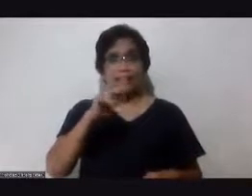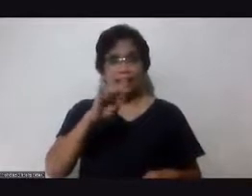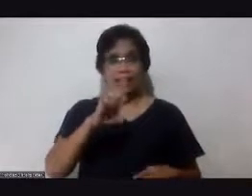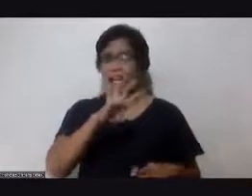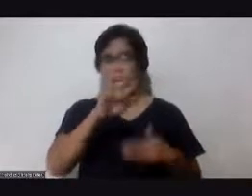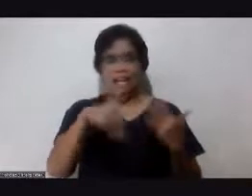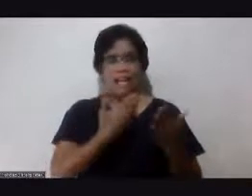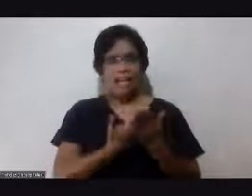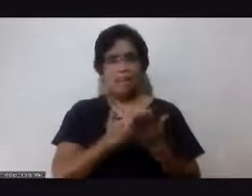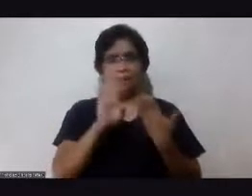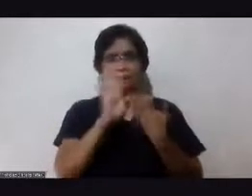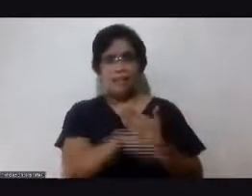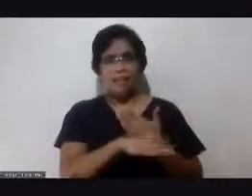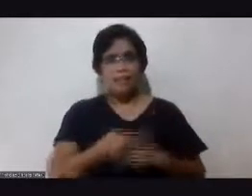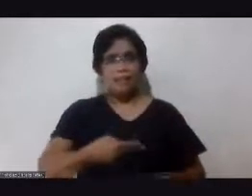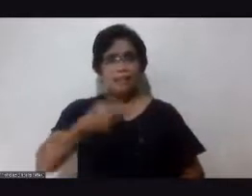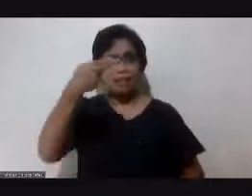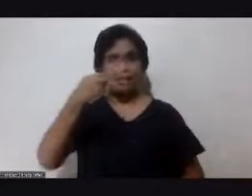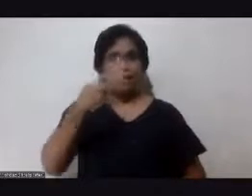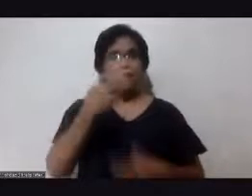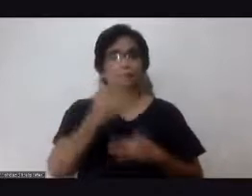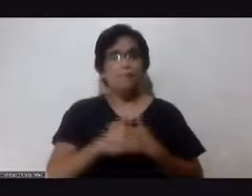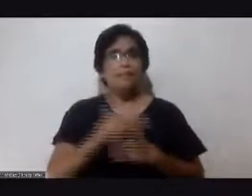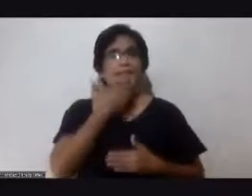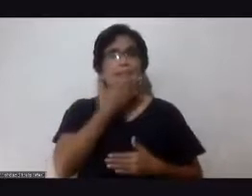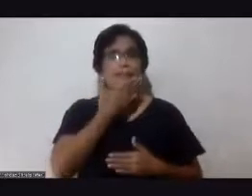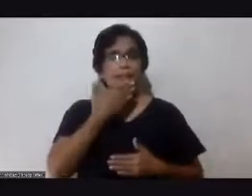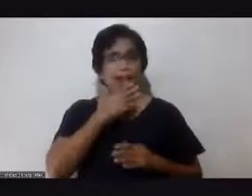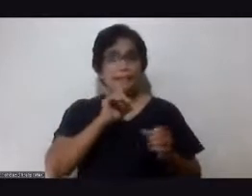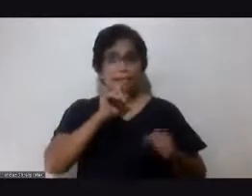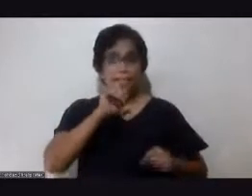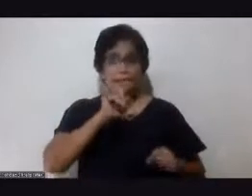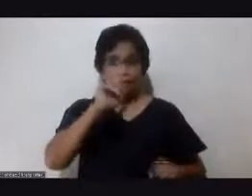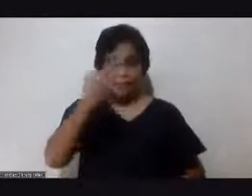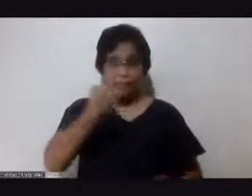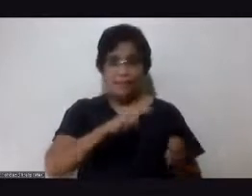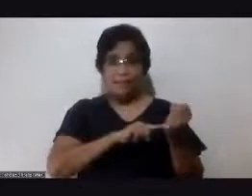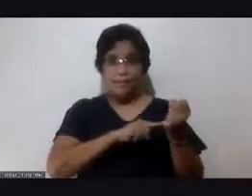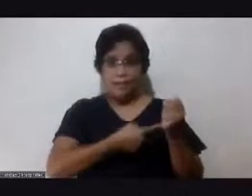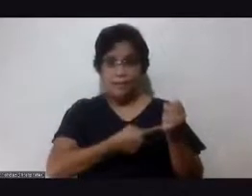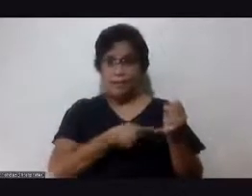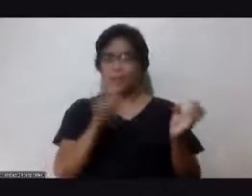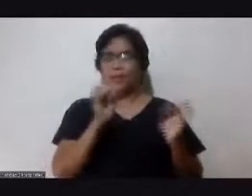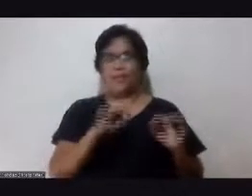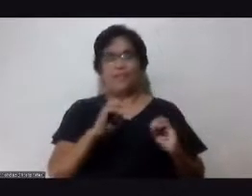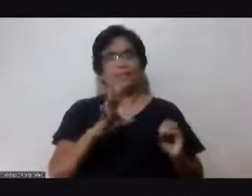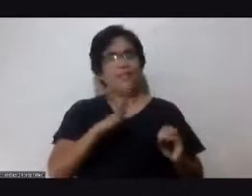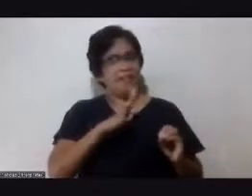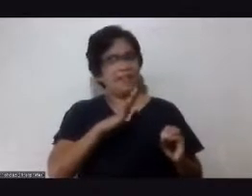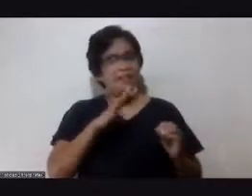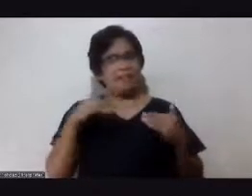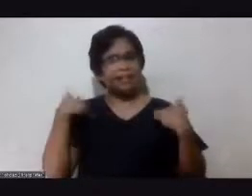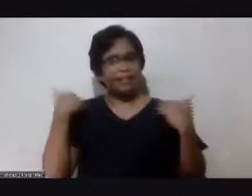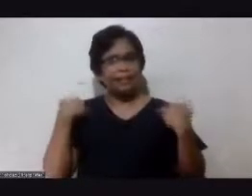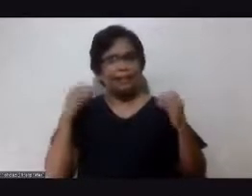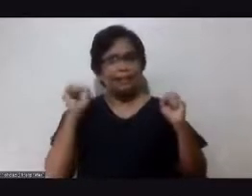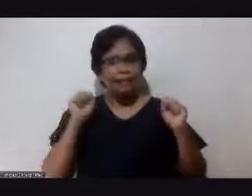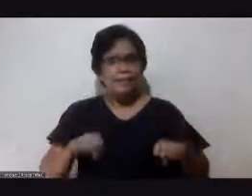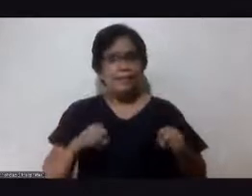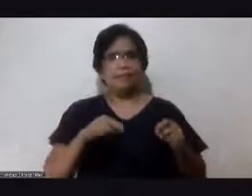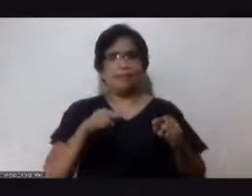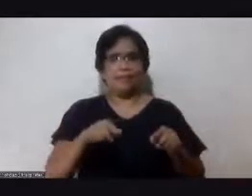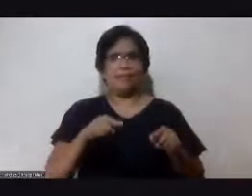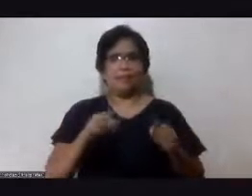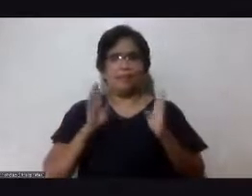pagtaas ng blood sugar okay sa simula siguro wala lang okay kasi bata pa tayo okay kaya pa ng katawan natin